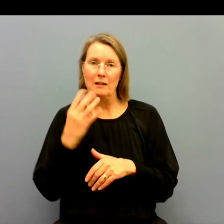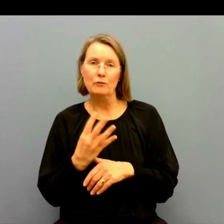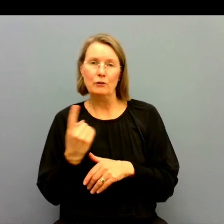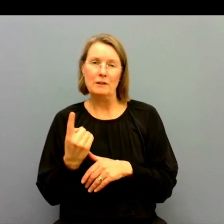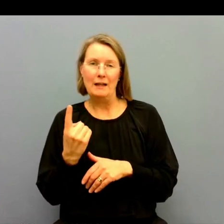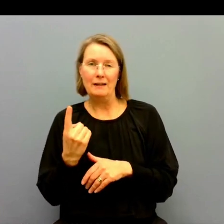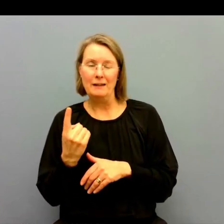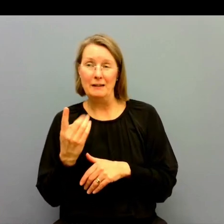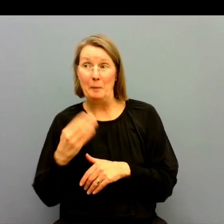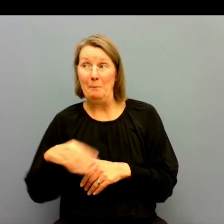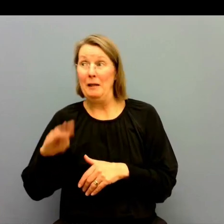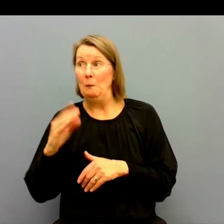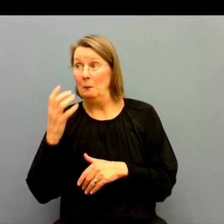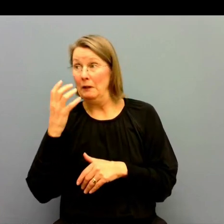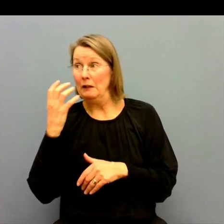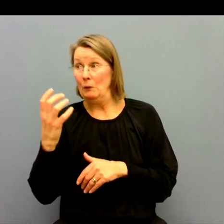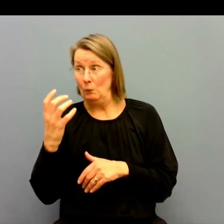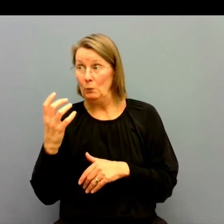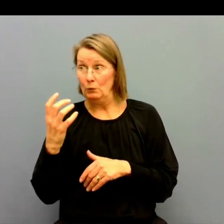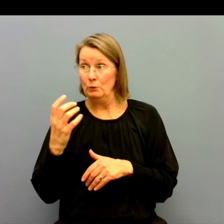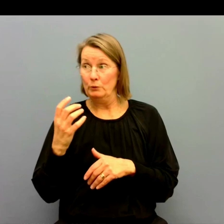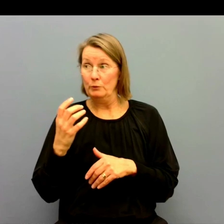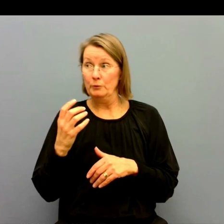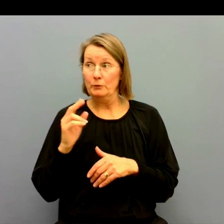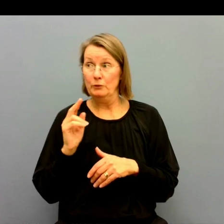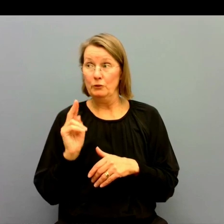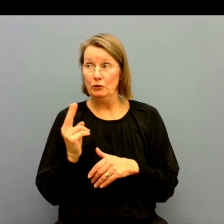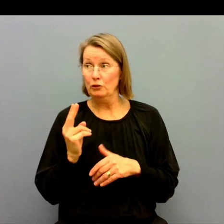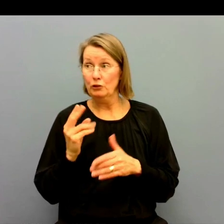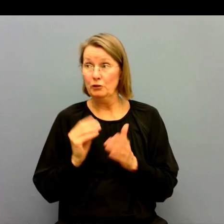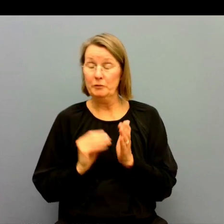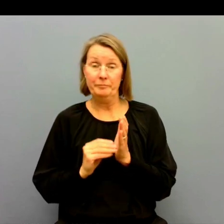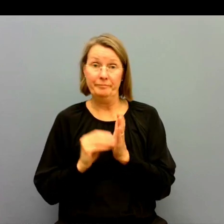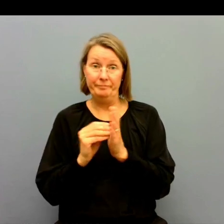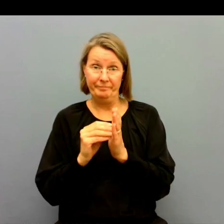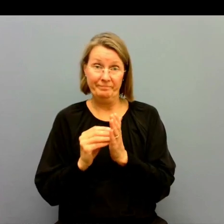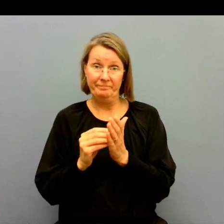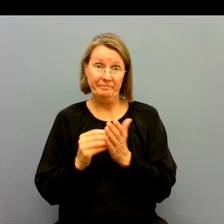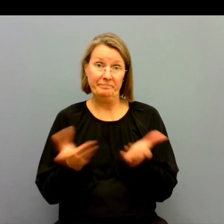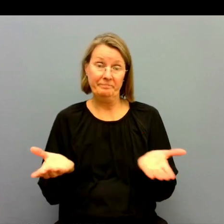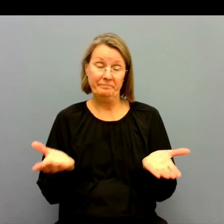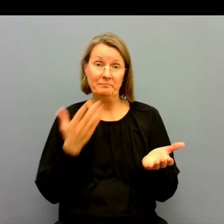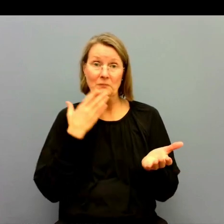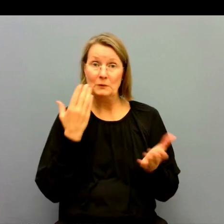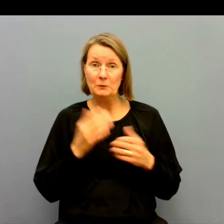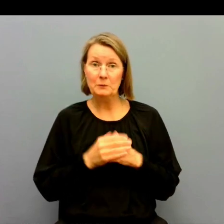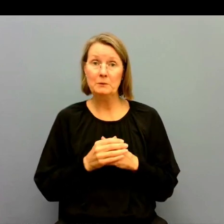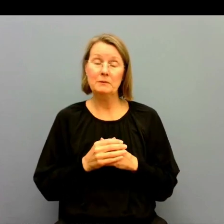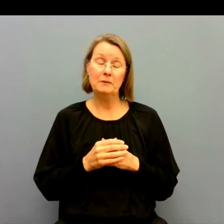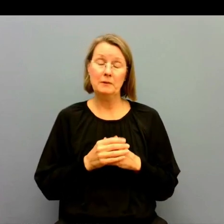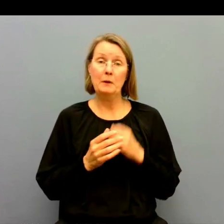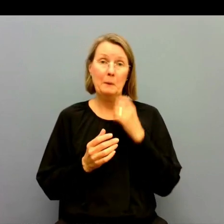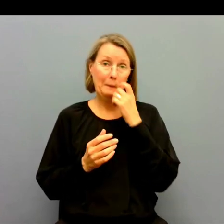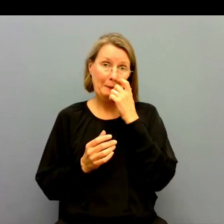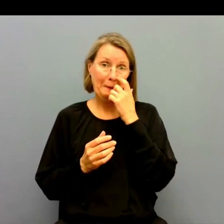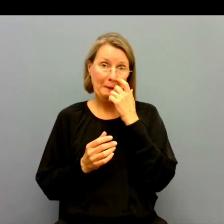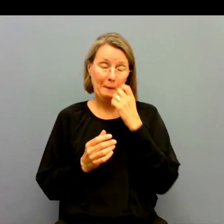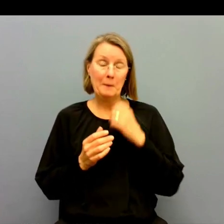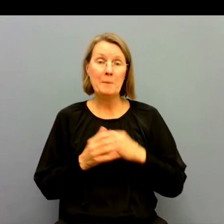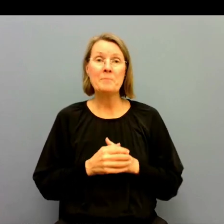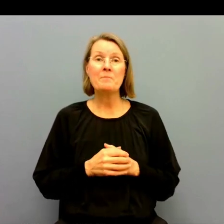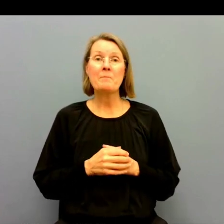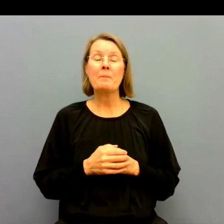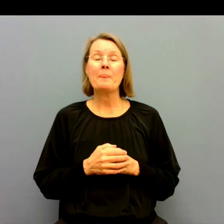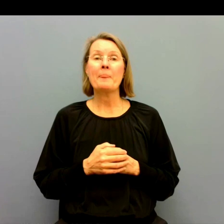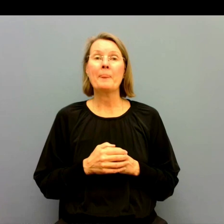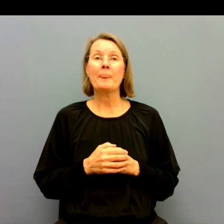kronor så man kan ju diskutera om det är nya pengar eller helt enkelt bara en uppräkning av gamla men under all omständighet det är bra att man har